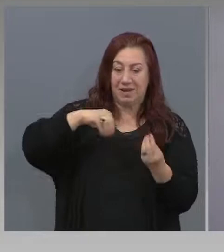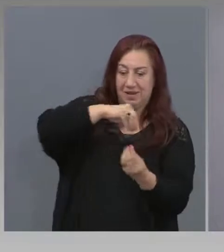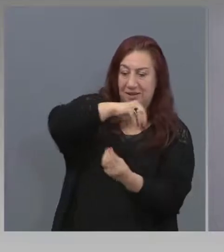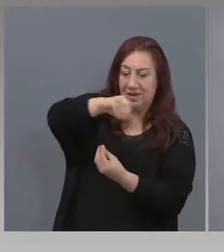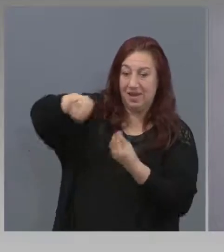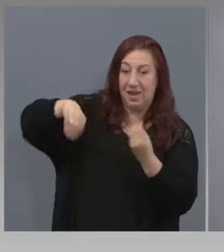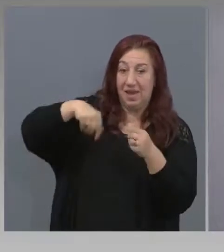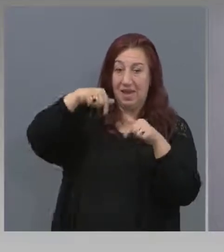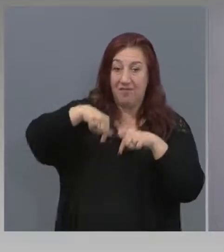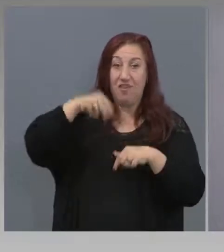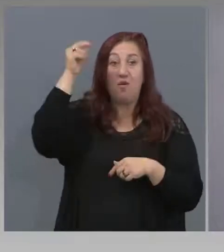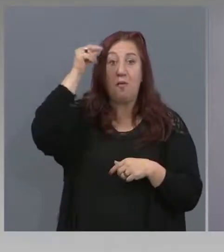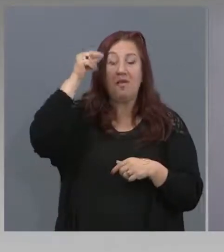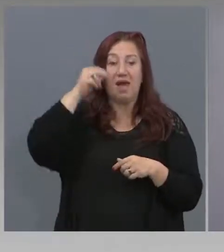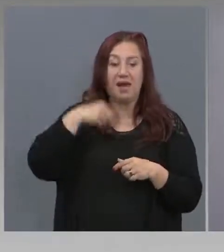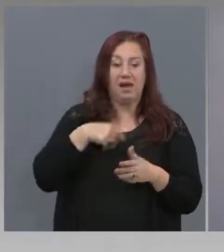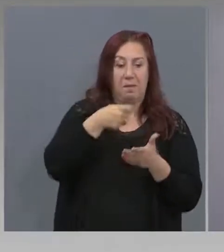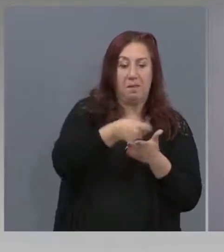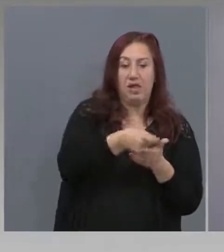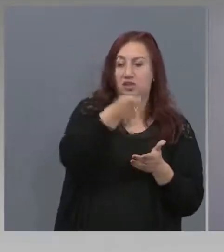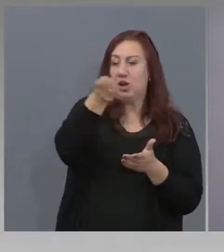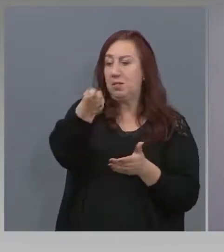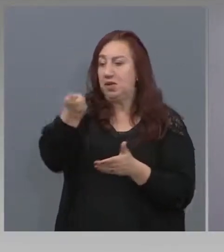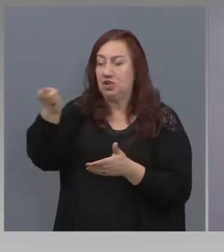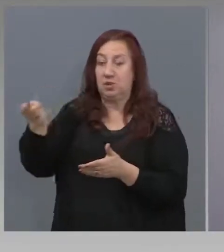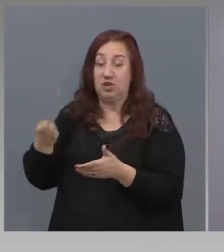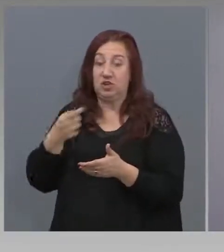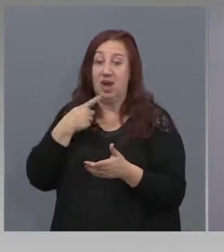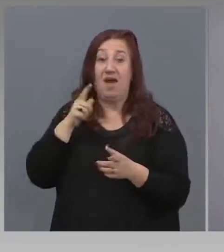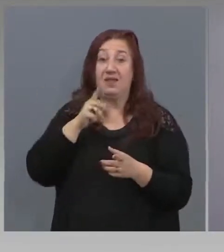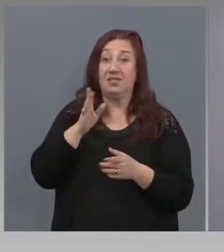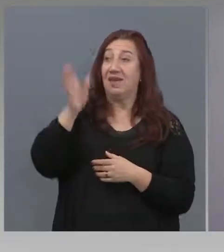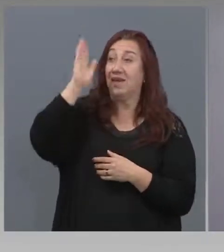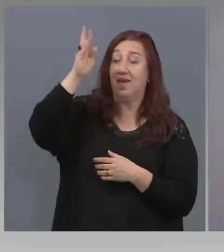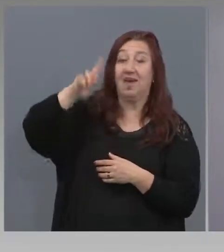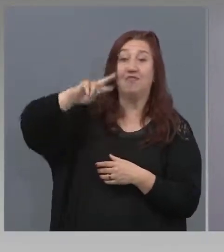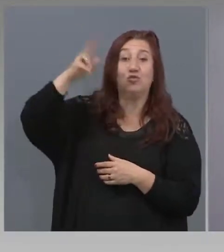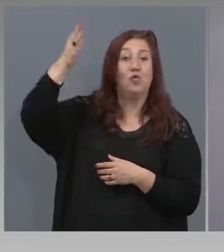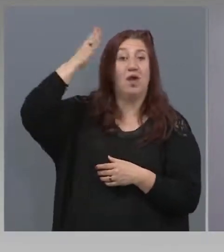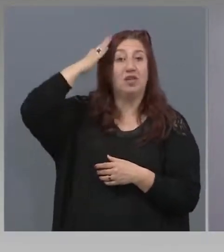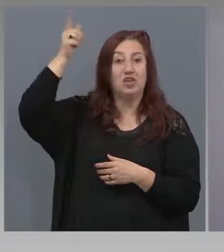изтекат към други държави, които може би доста по-радикално ще отворят